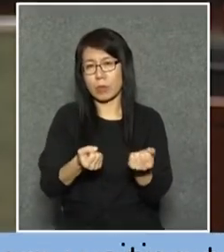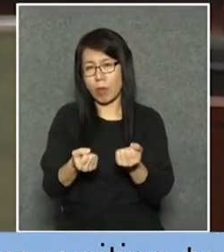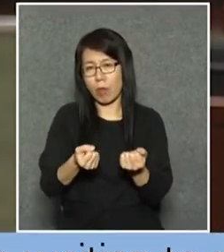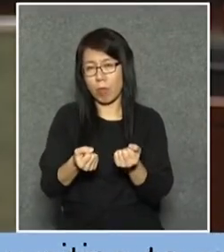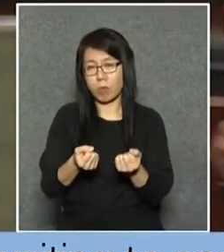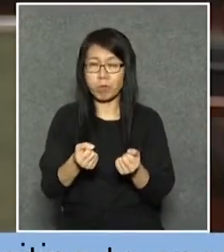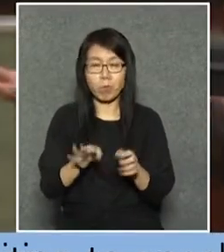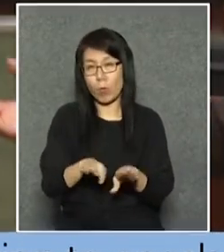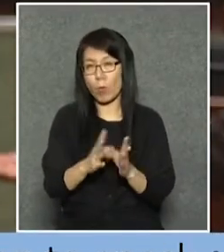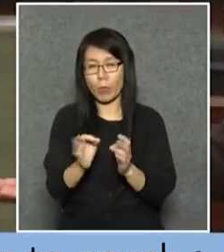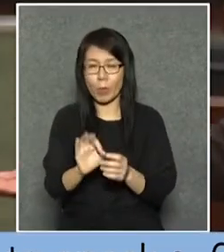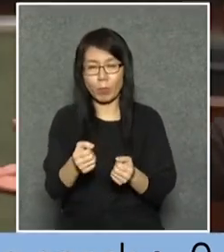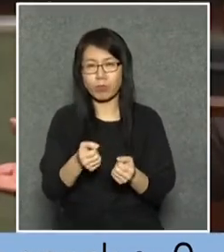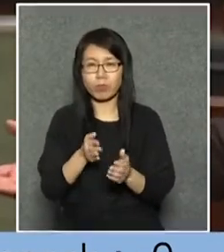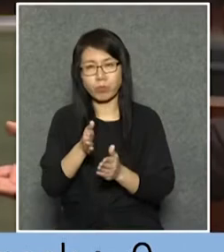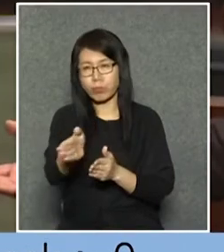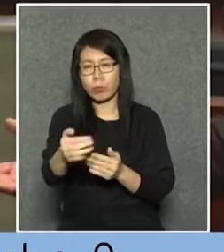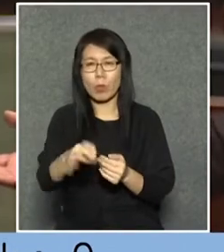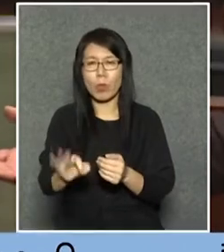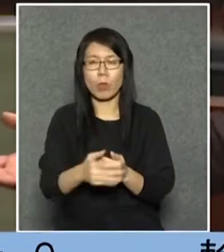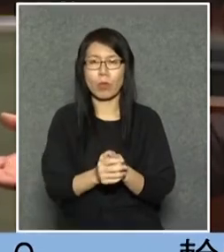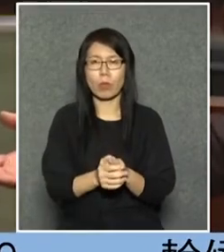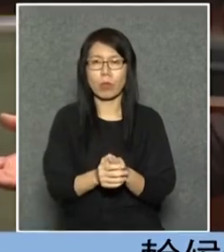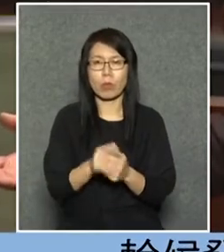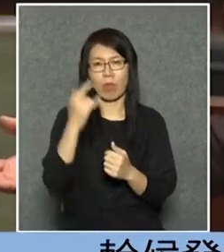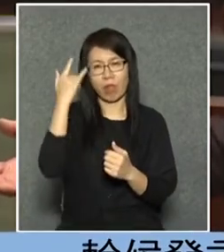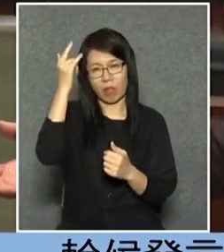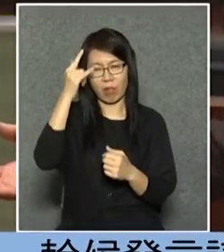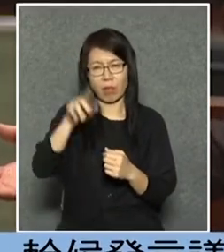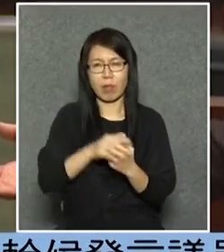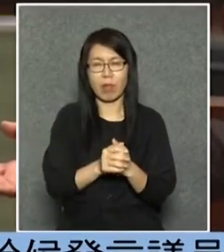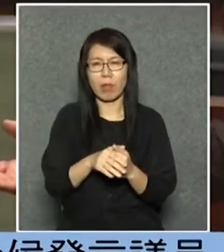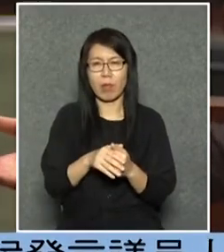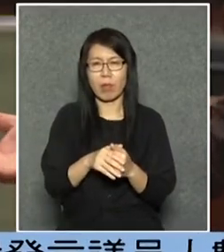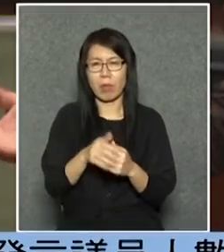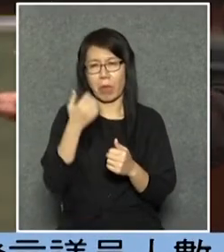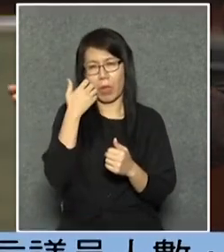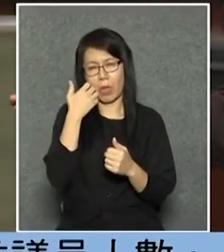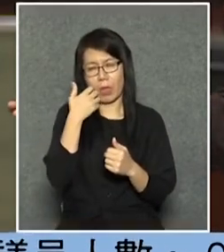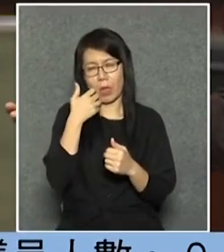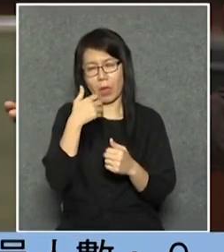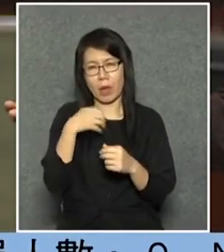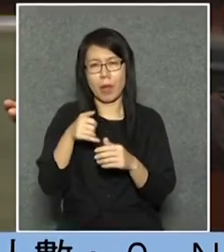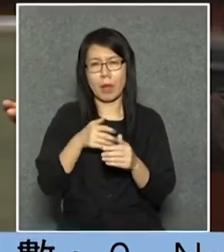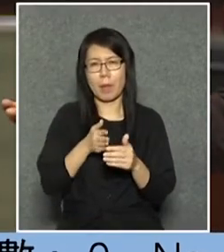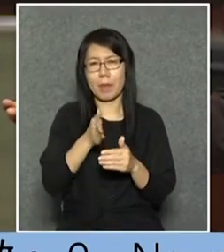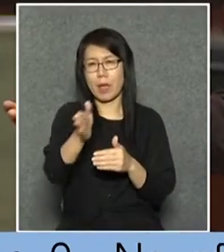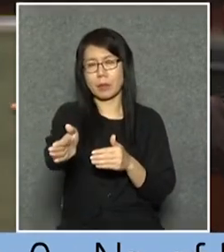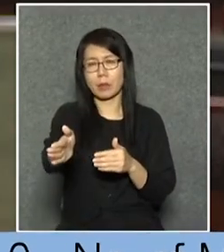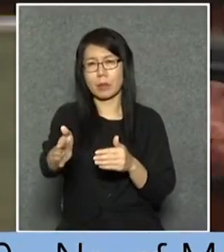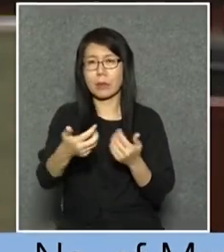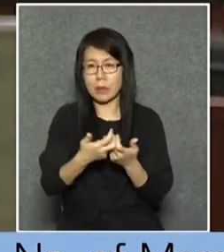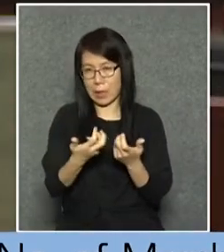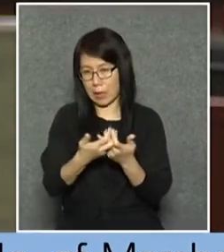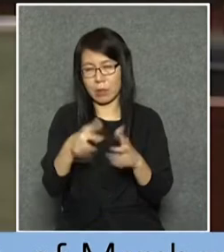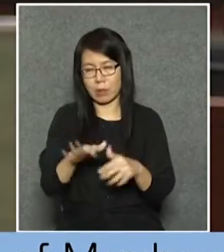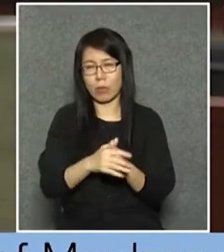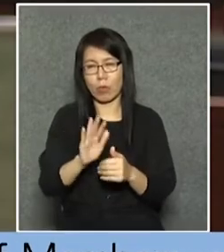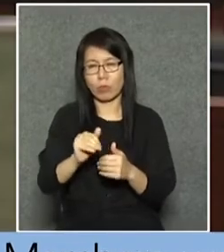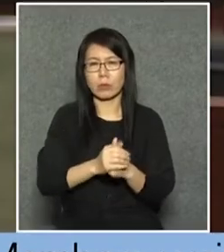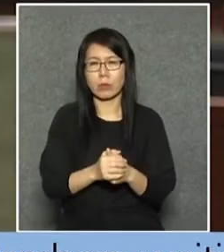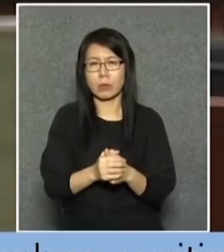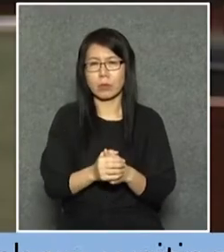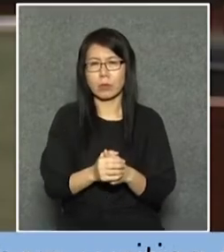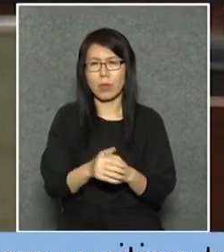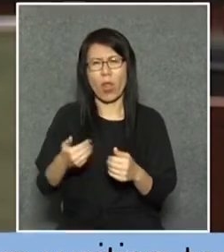那輛車現在好像油雲一樣大家都知道那些叫殭屍巴士出了就算數了那些是一個很